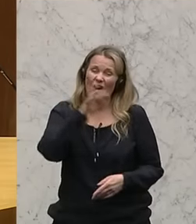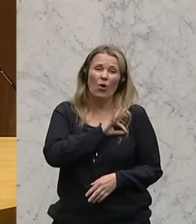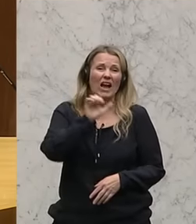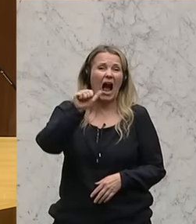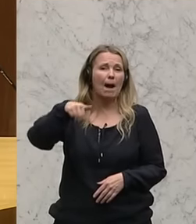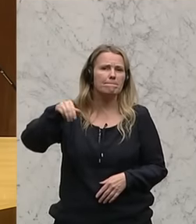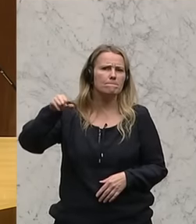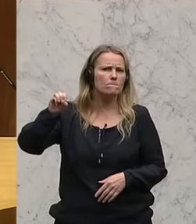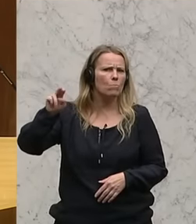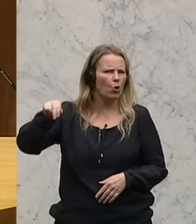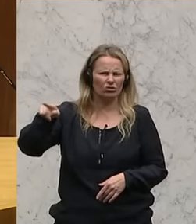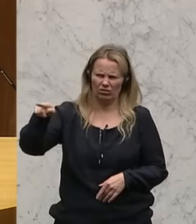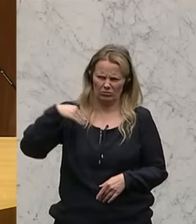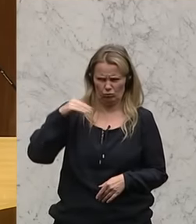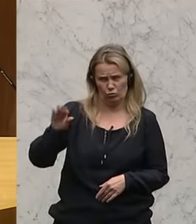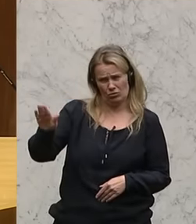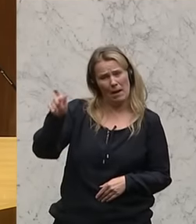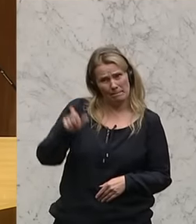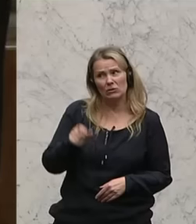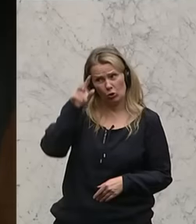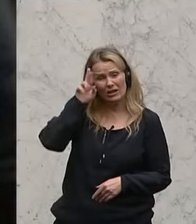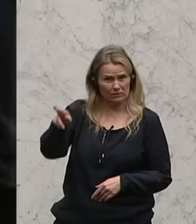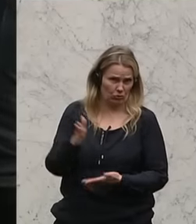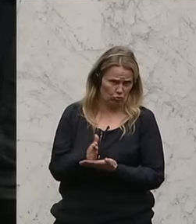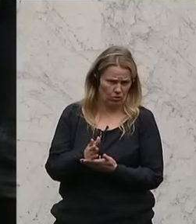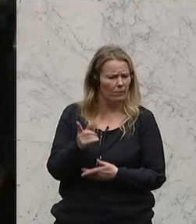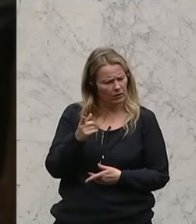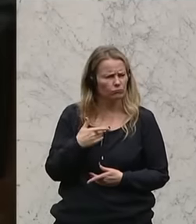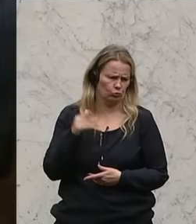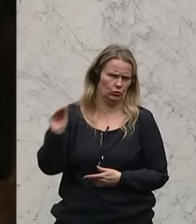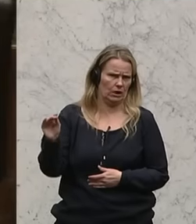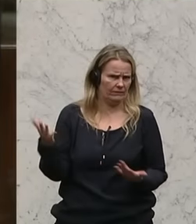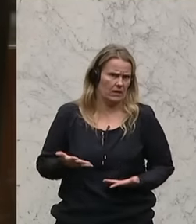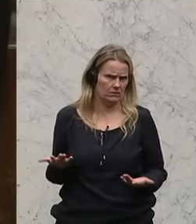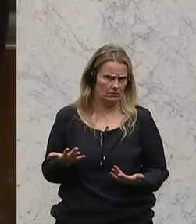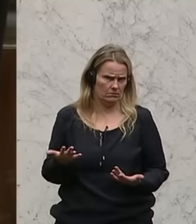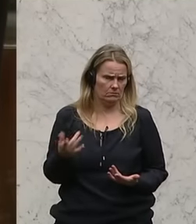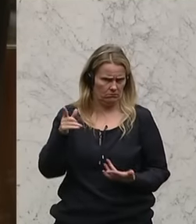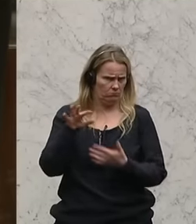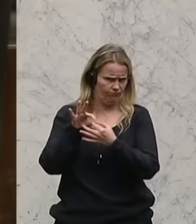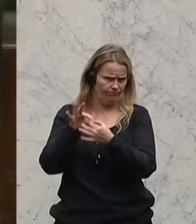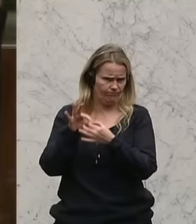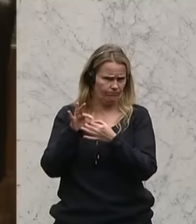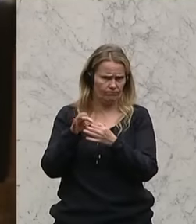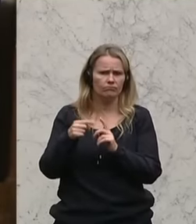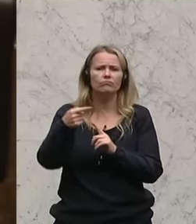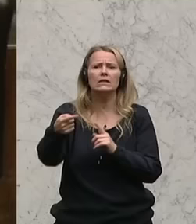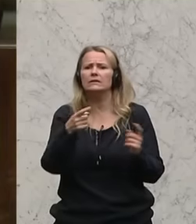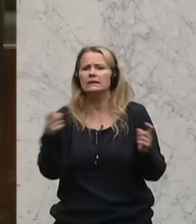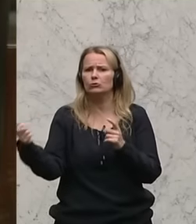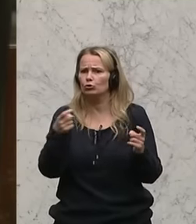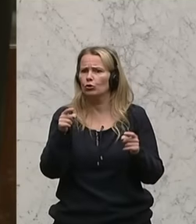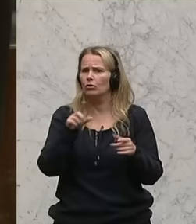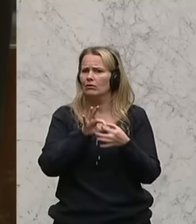musste ja bei eurem persönlichen Respekt schon eines mit auf den Weg geben, nämlich auch in Richtung kommende Debatte